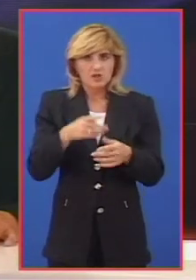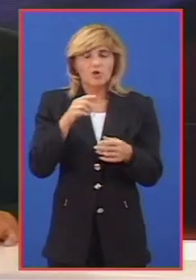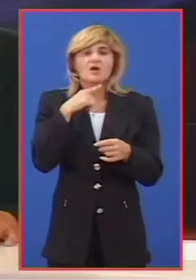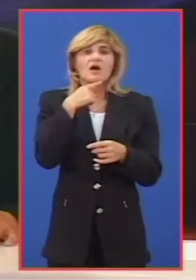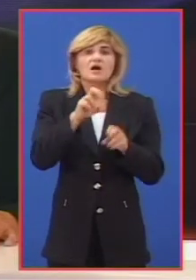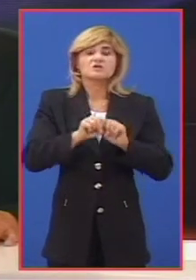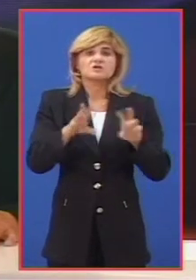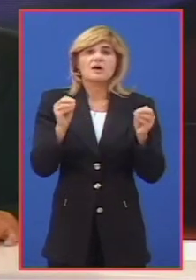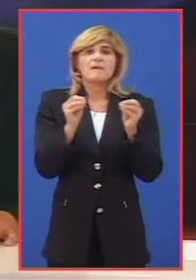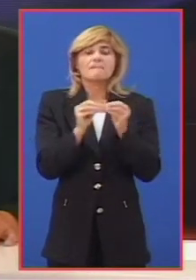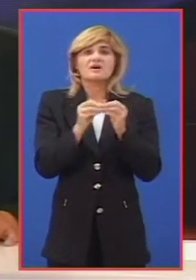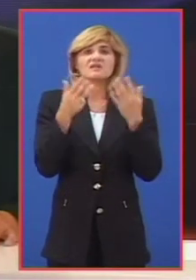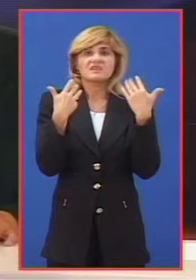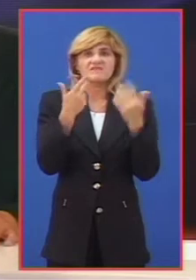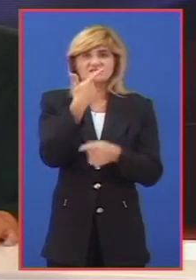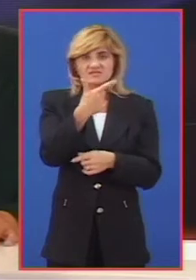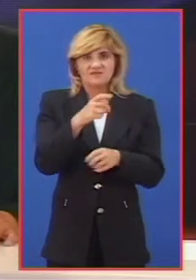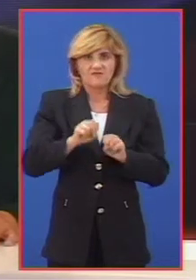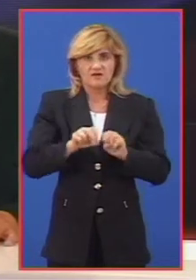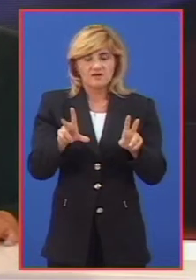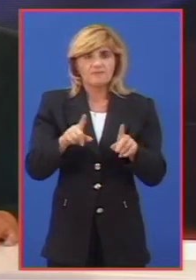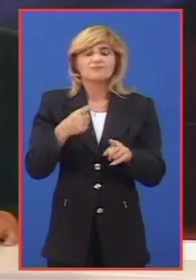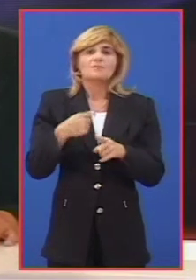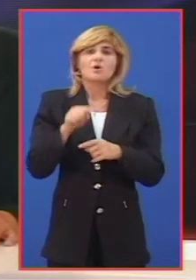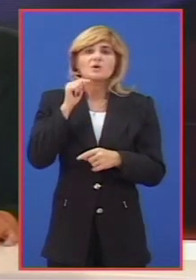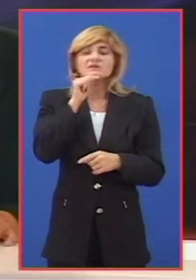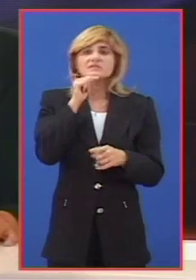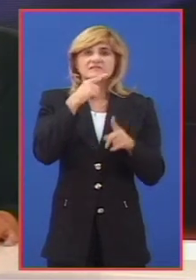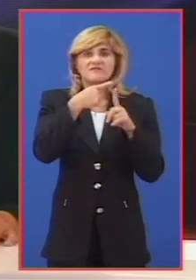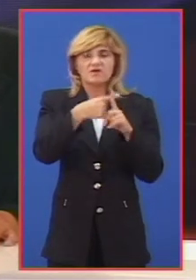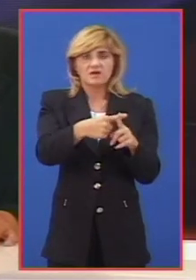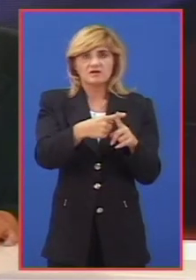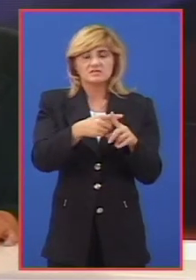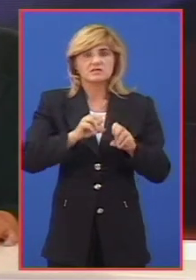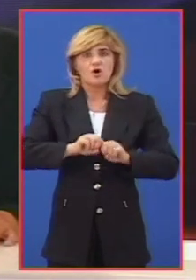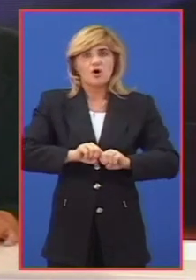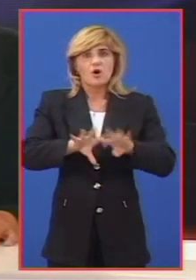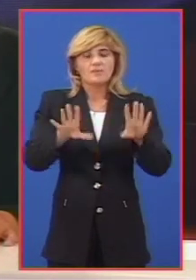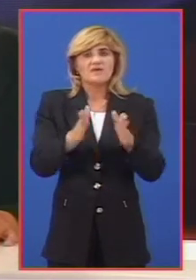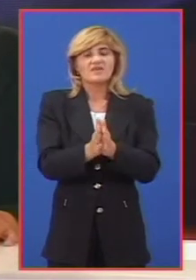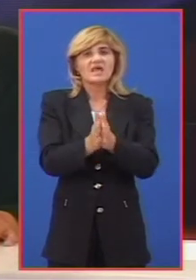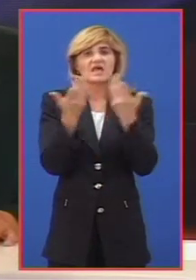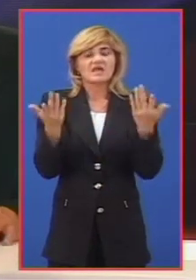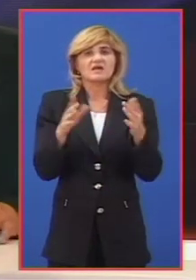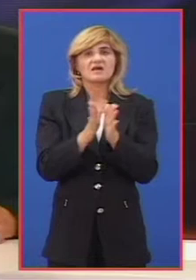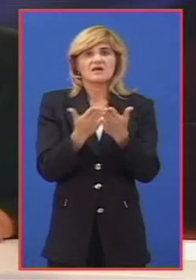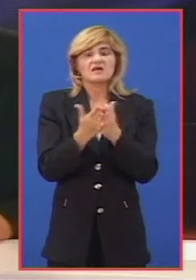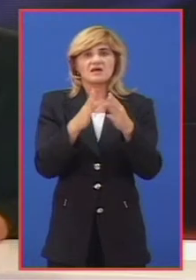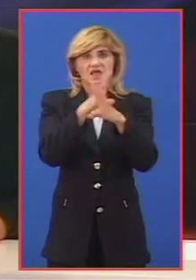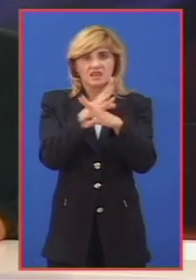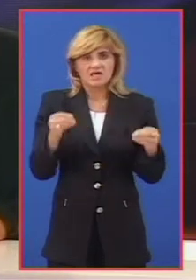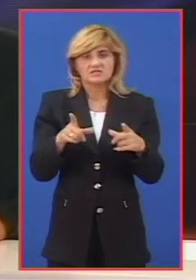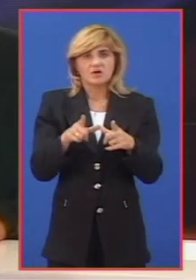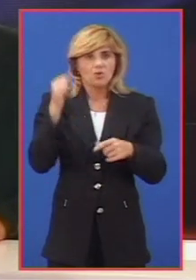Povodom dana nestalih Međunarodni komitet Crveno krsta objavio je novo izdanje knjige nestalih u sukobima na